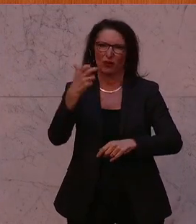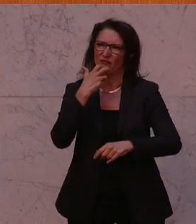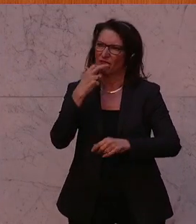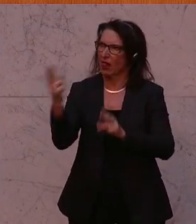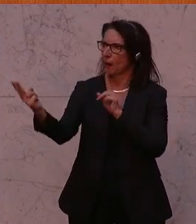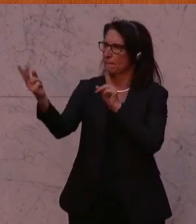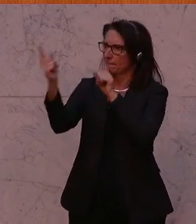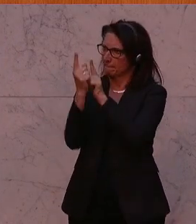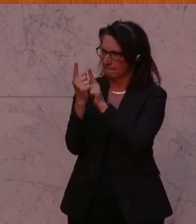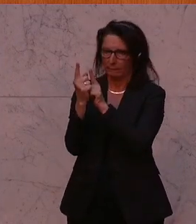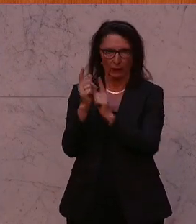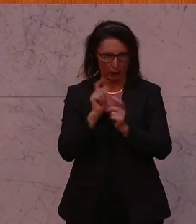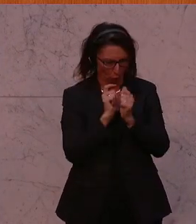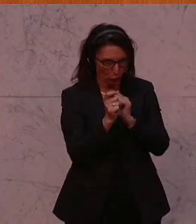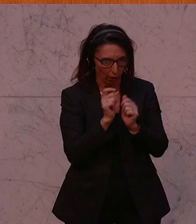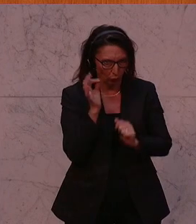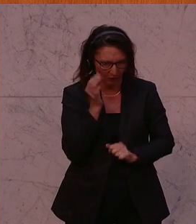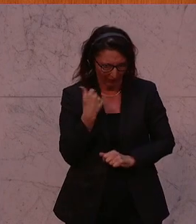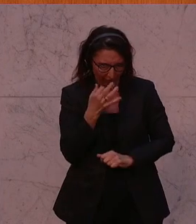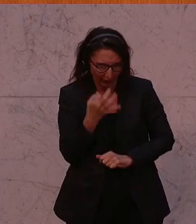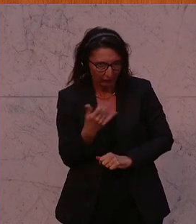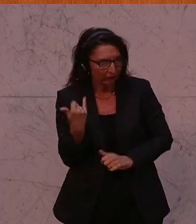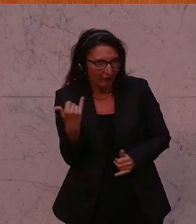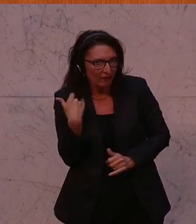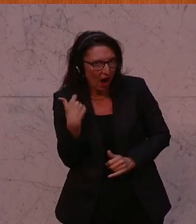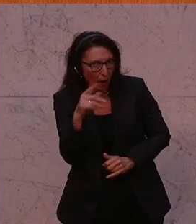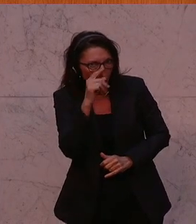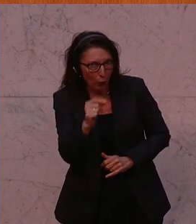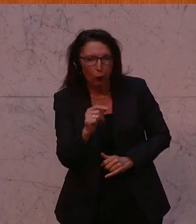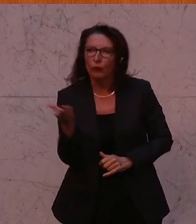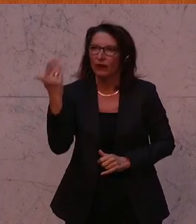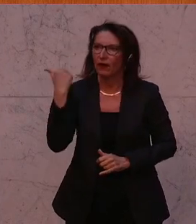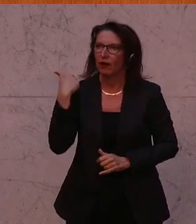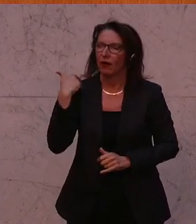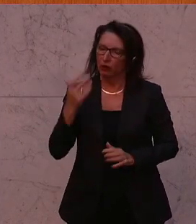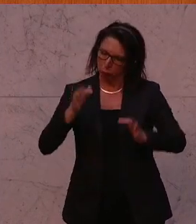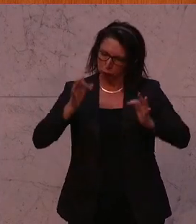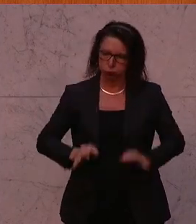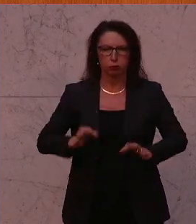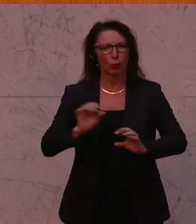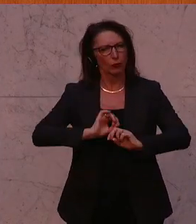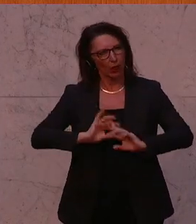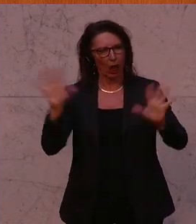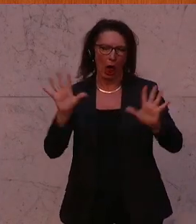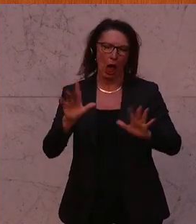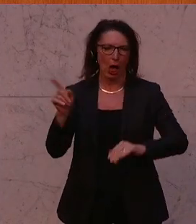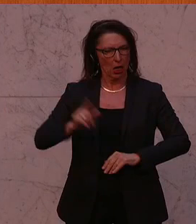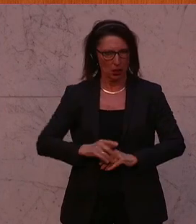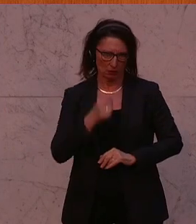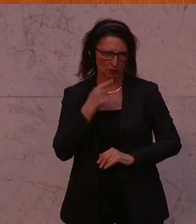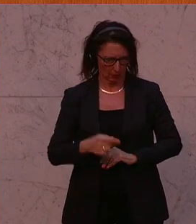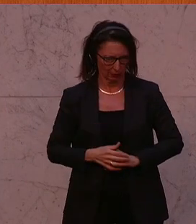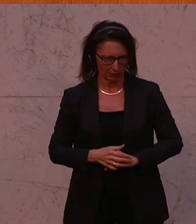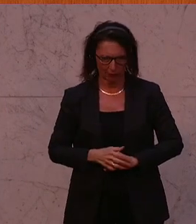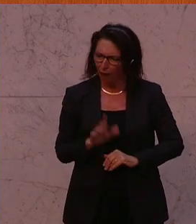Die Moderatorin fragt ihn, wie das war, wie Putin war. Ja, he was very tough and he was very clear in his messages. Die